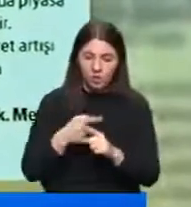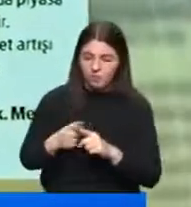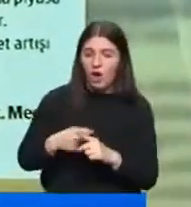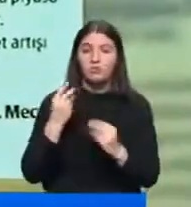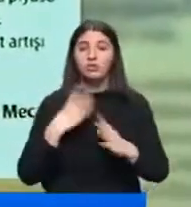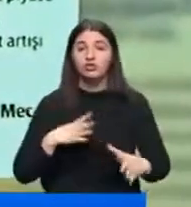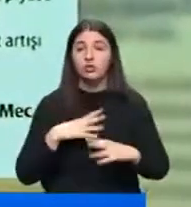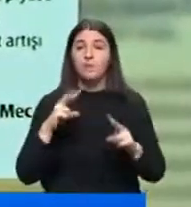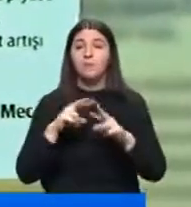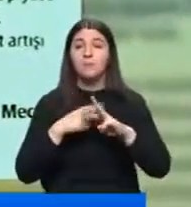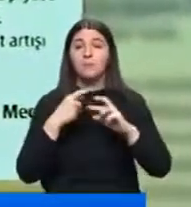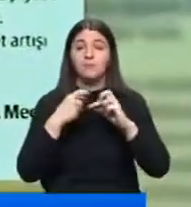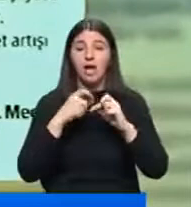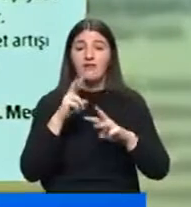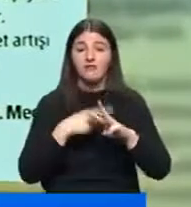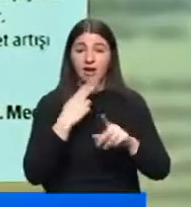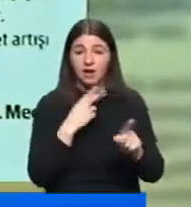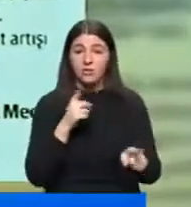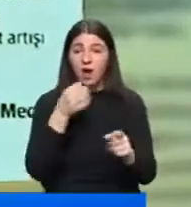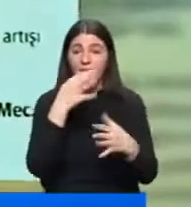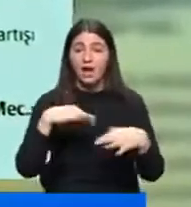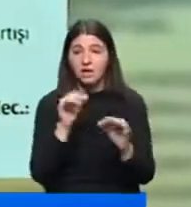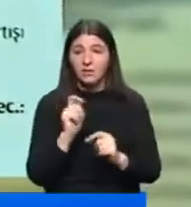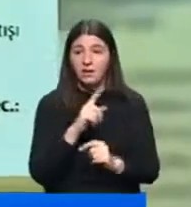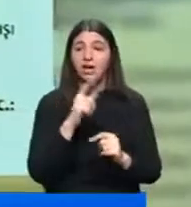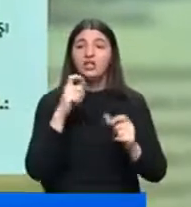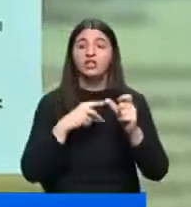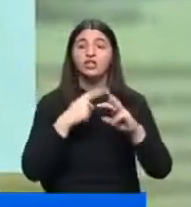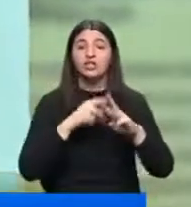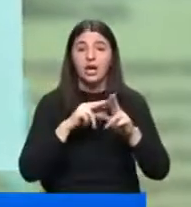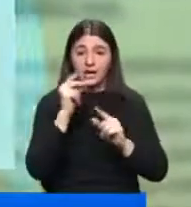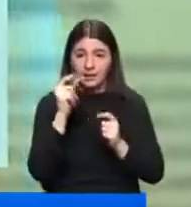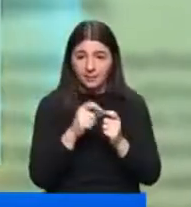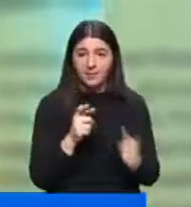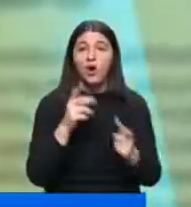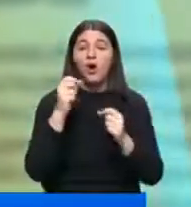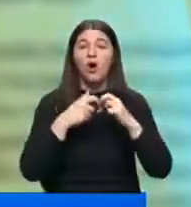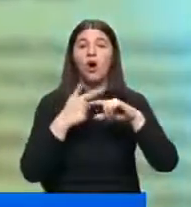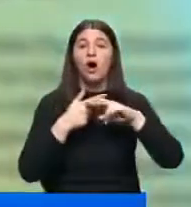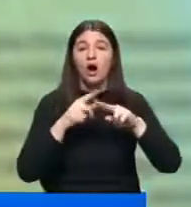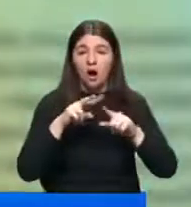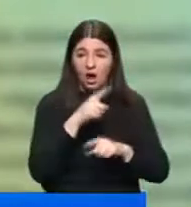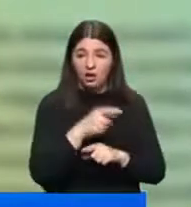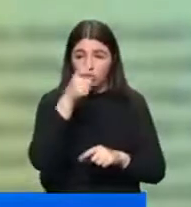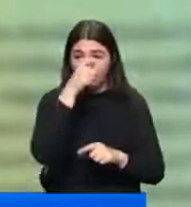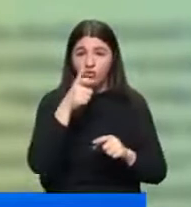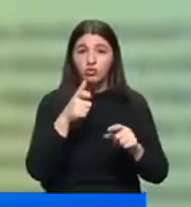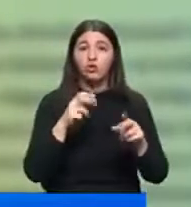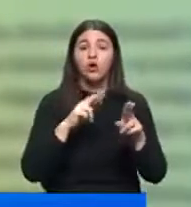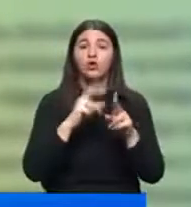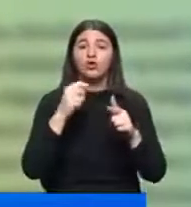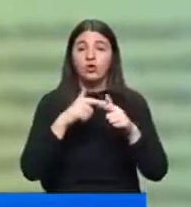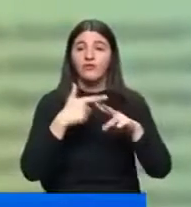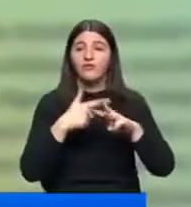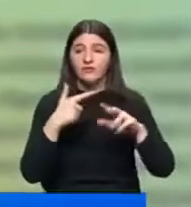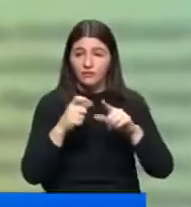Merve Yiçcan bu haberi hazırlarken Şekip Avdagiç, Orhan Turan, Türk Konfet Başkanı, Şekip Bey